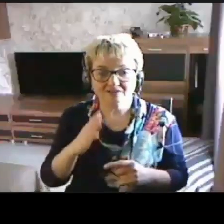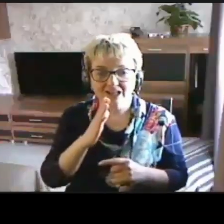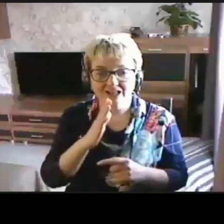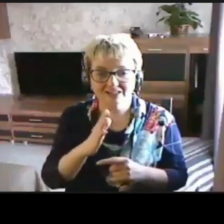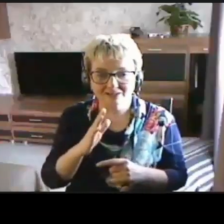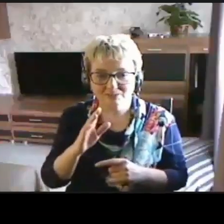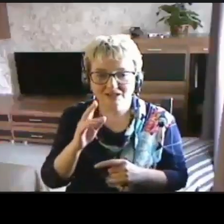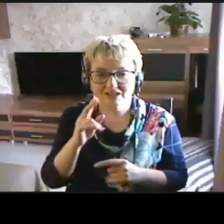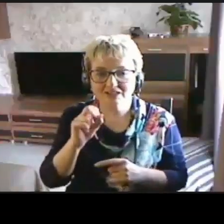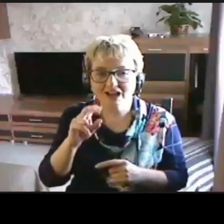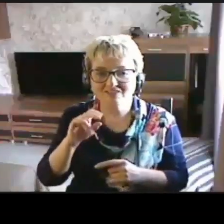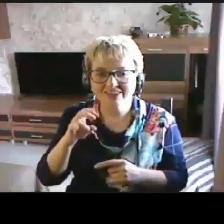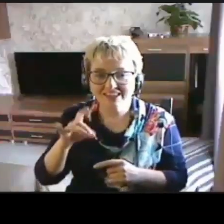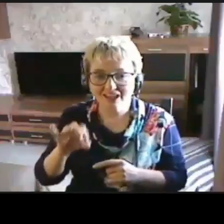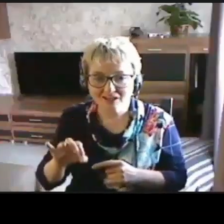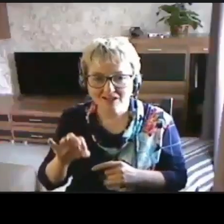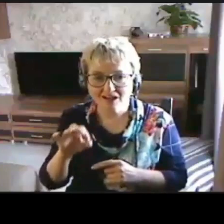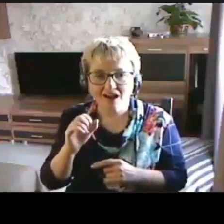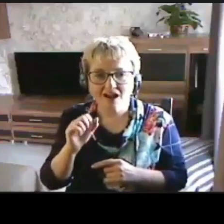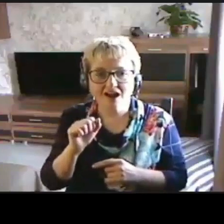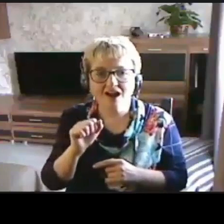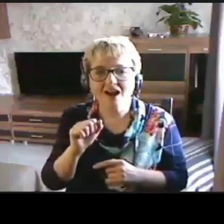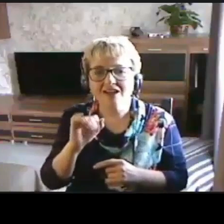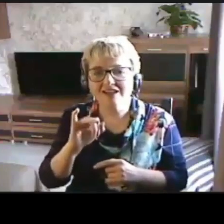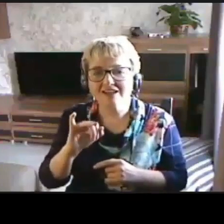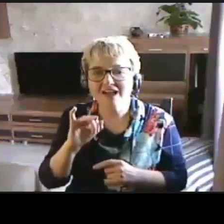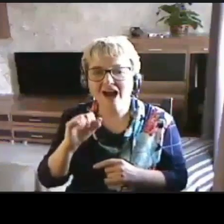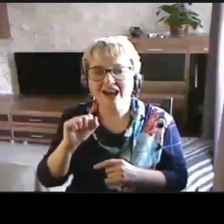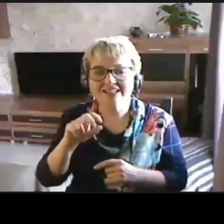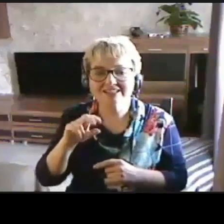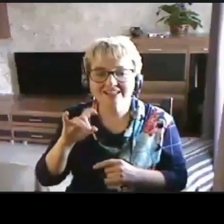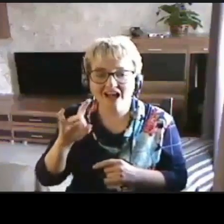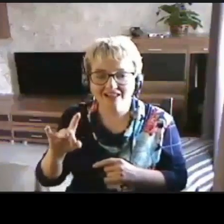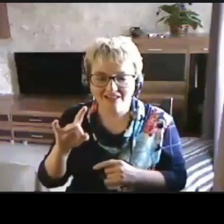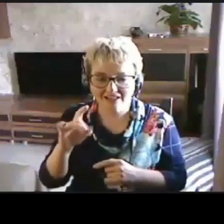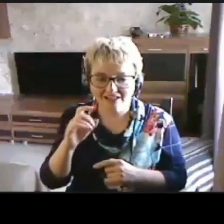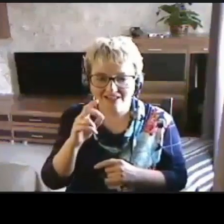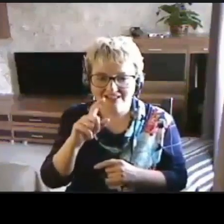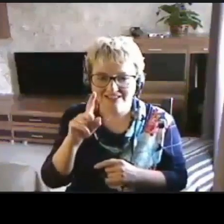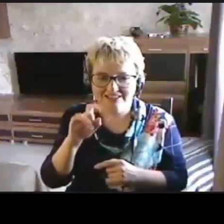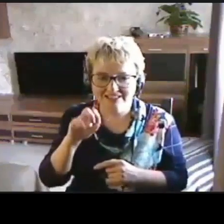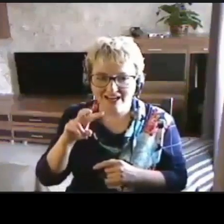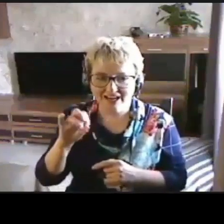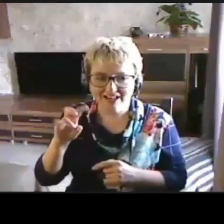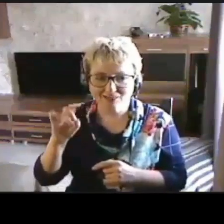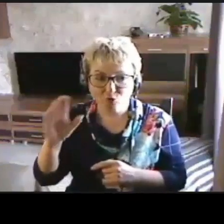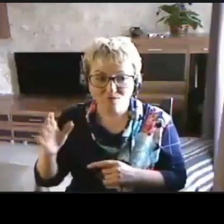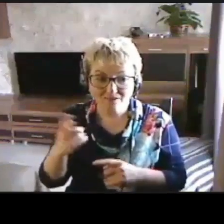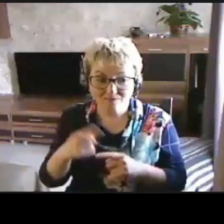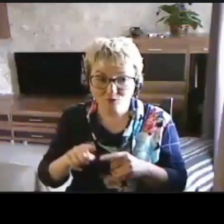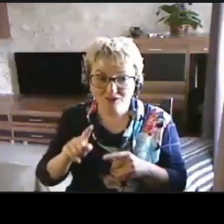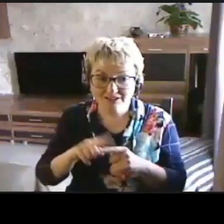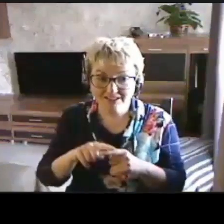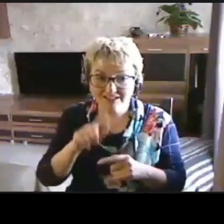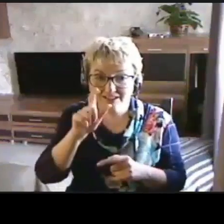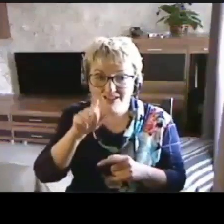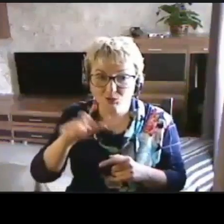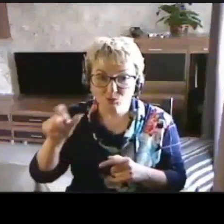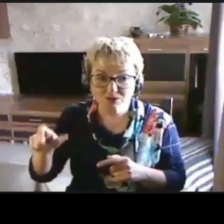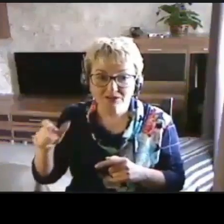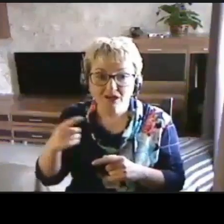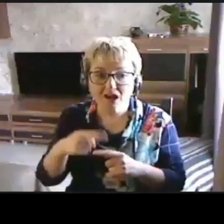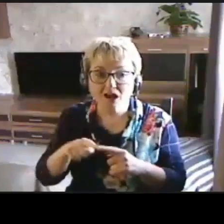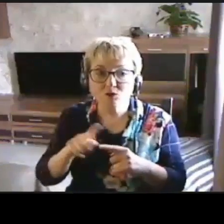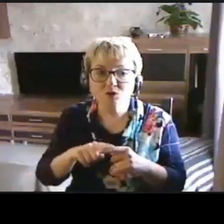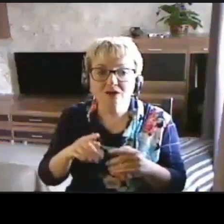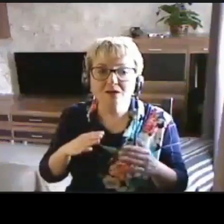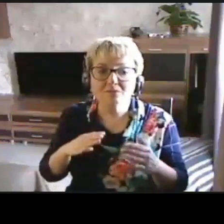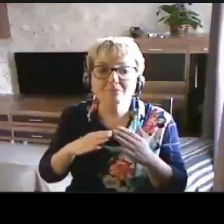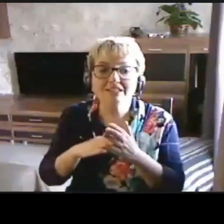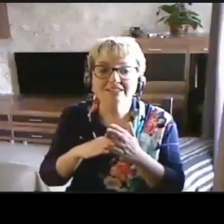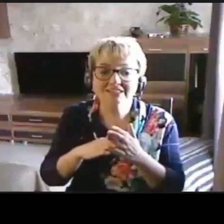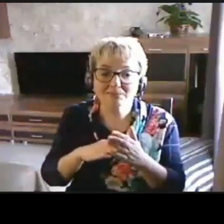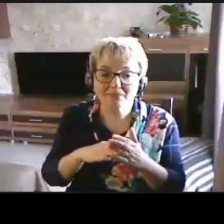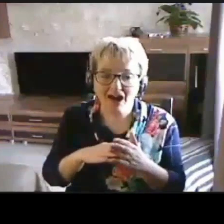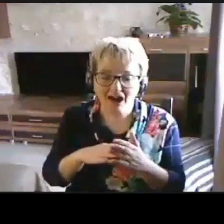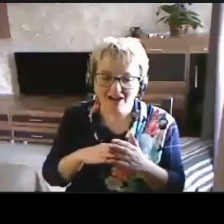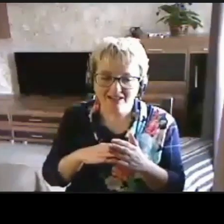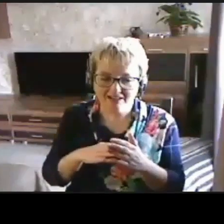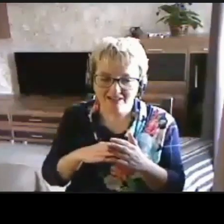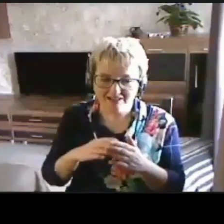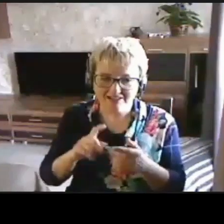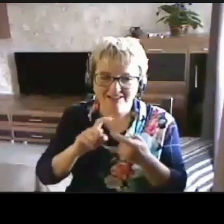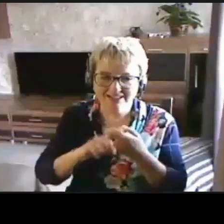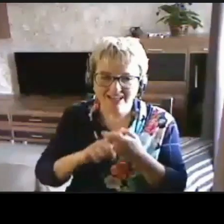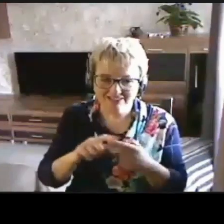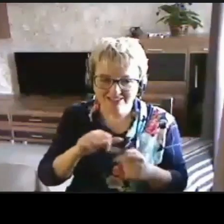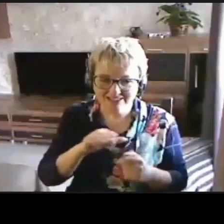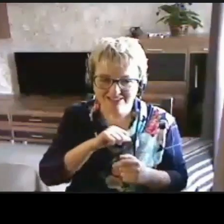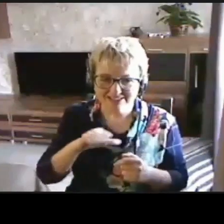Довыденков, Анатолий Камынин и Александр Зеленов и это люди, которые максимально, во-первых, зависят,